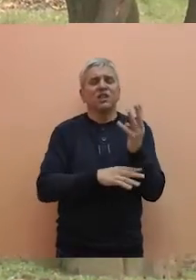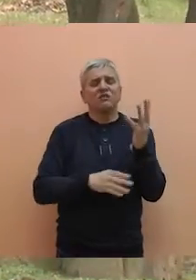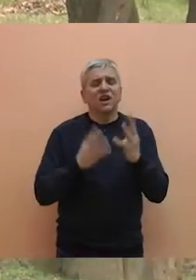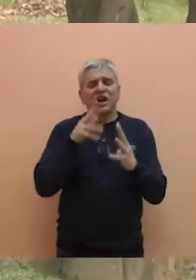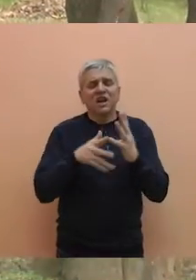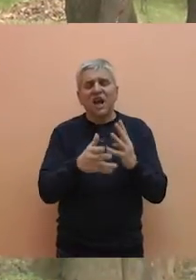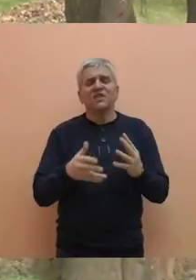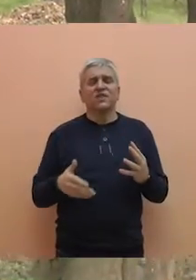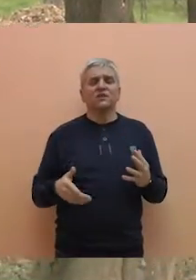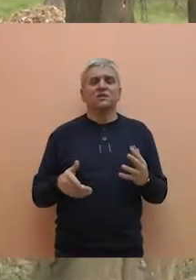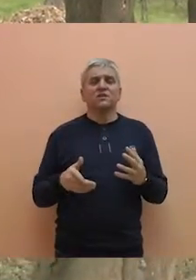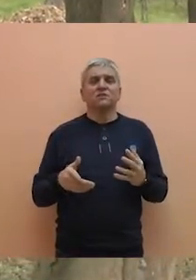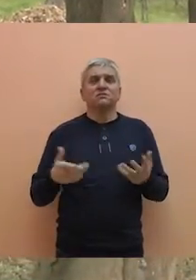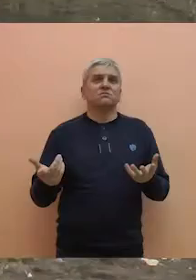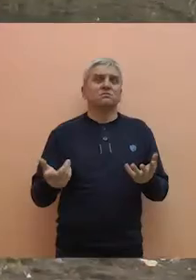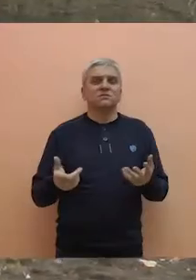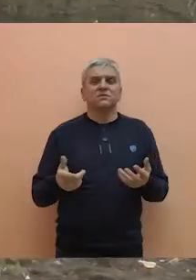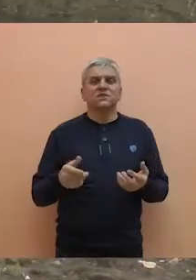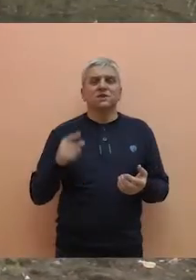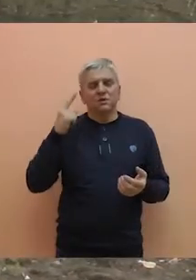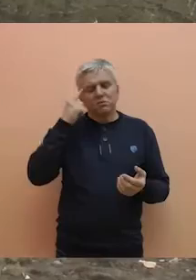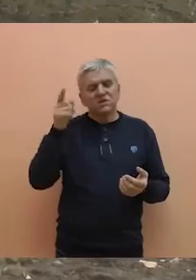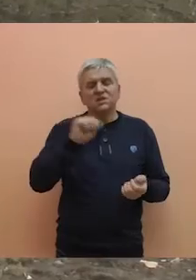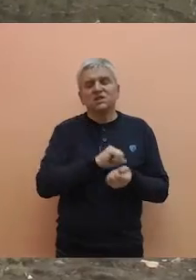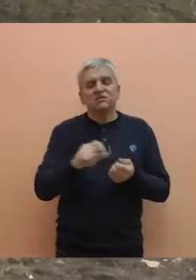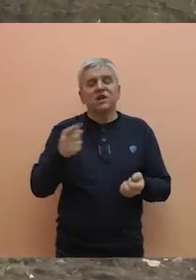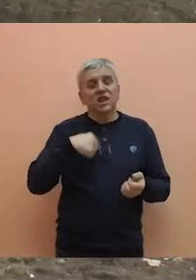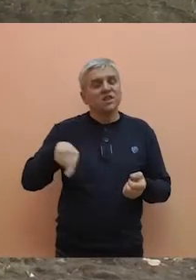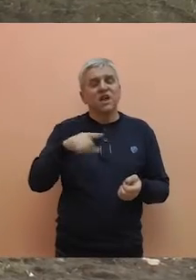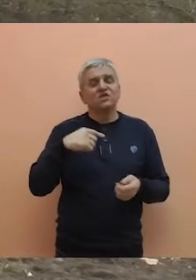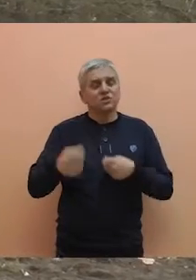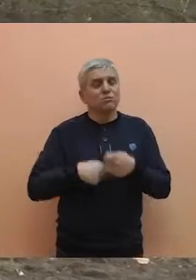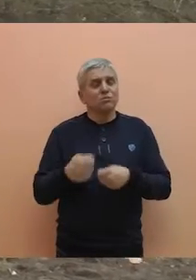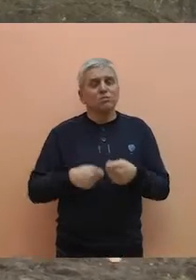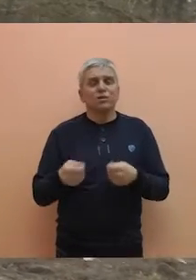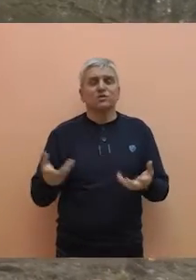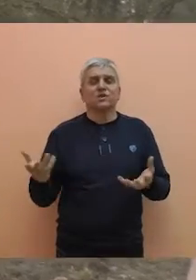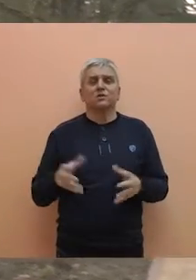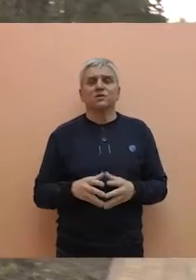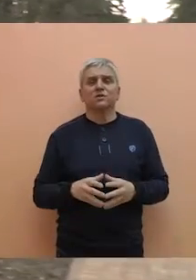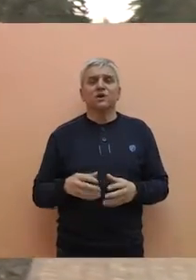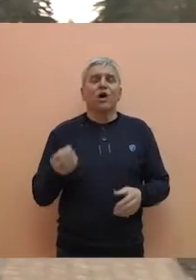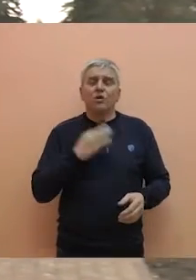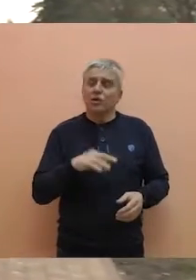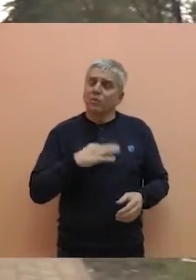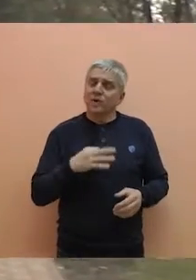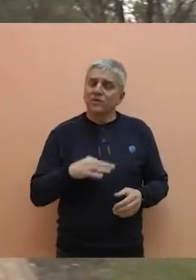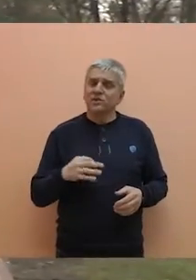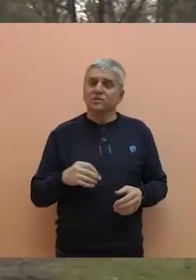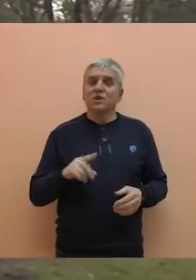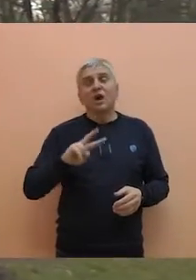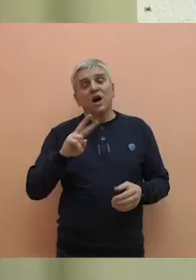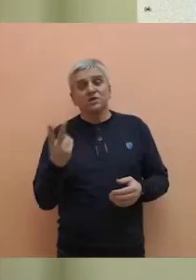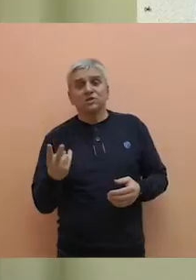ovim, znači, apsolutno smatraju sve našom obavezom,